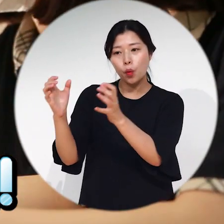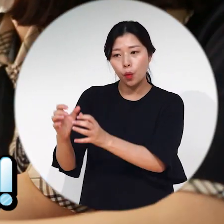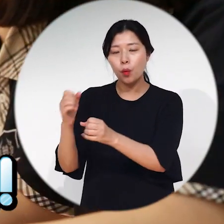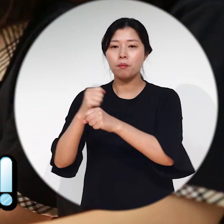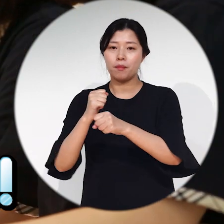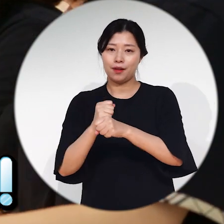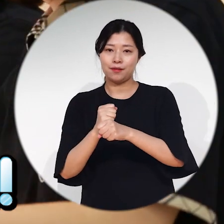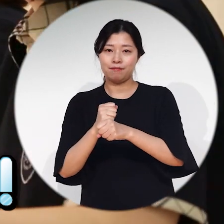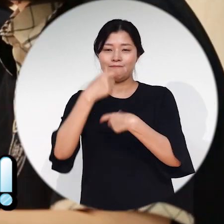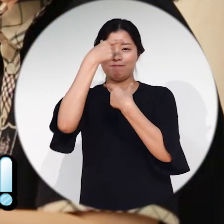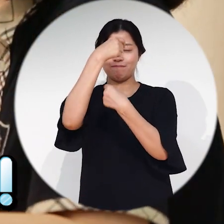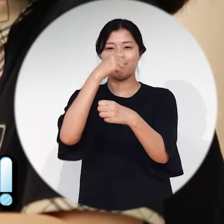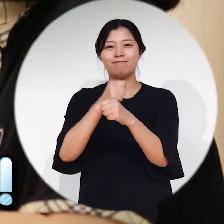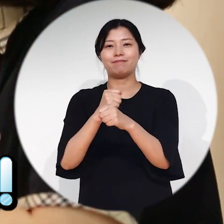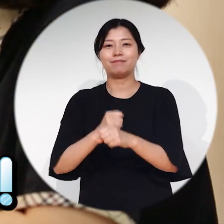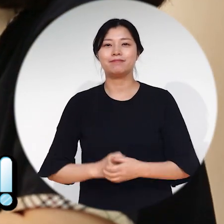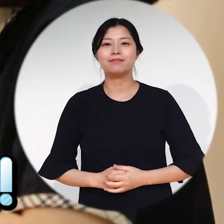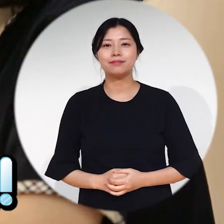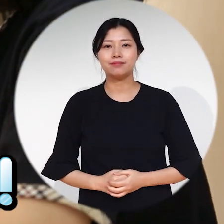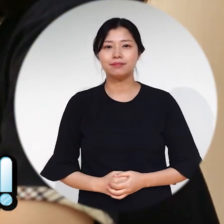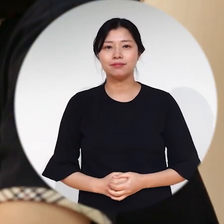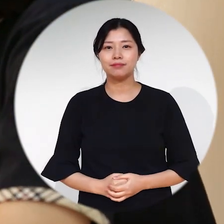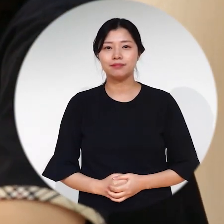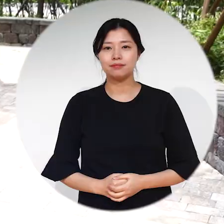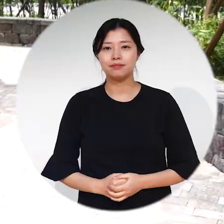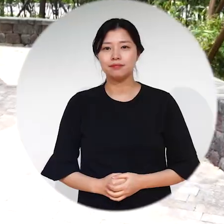공간으로 딱 만들어졌습니다.